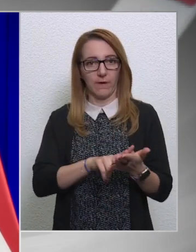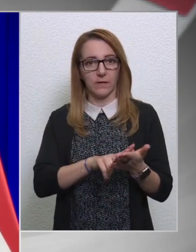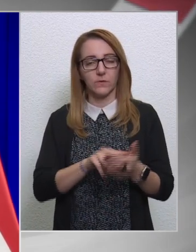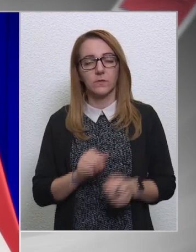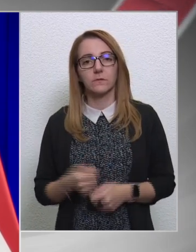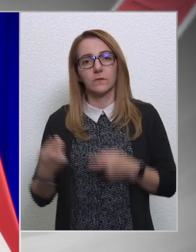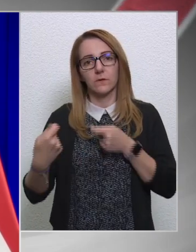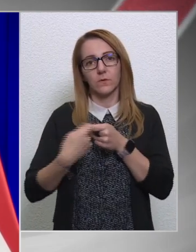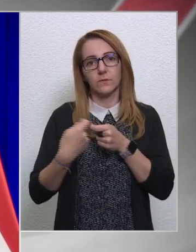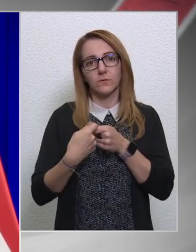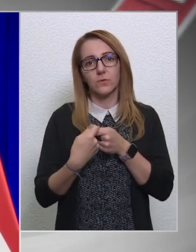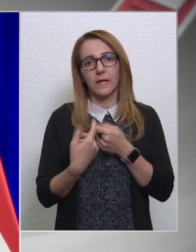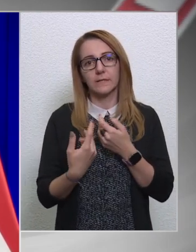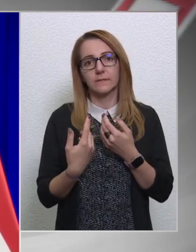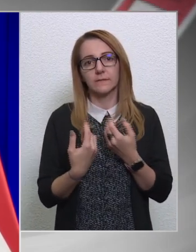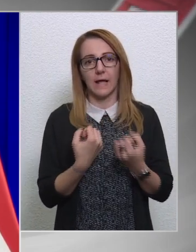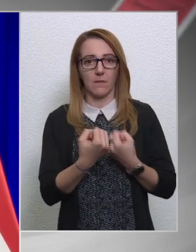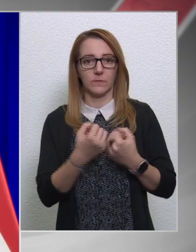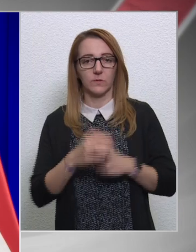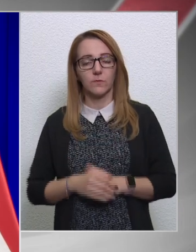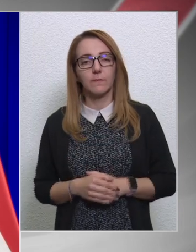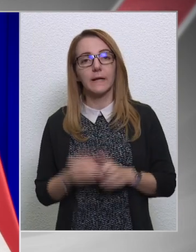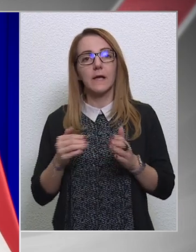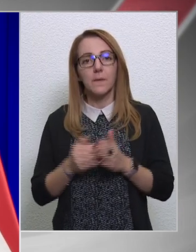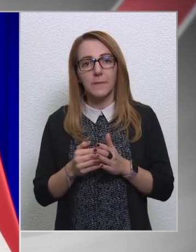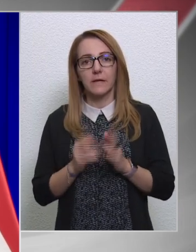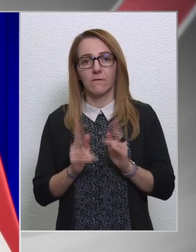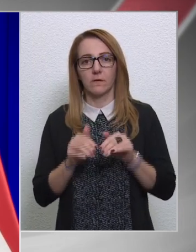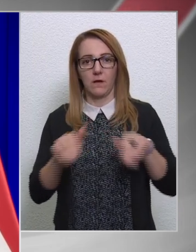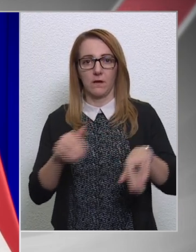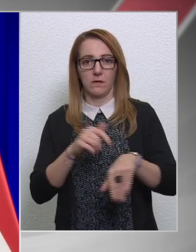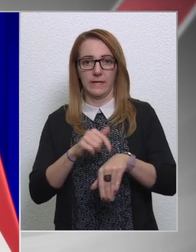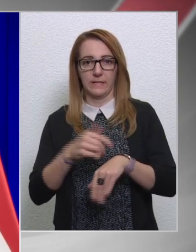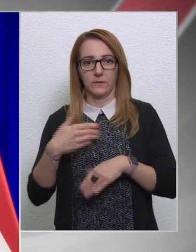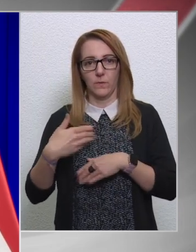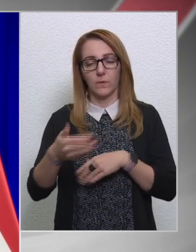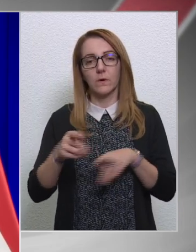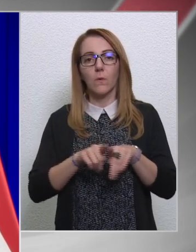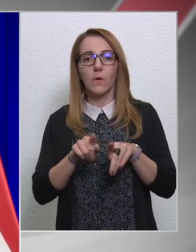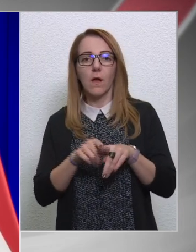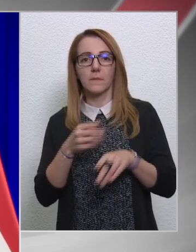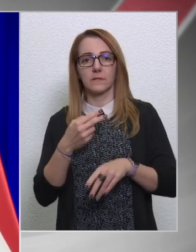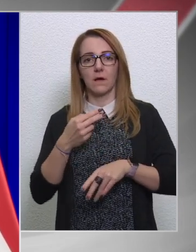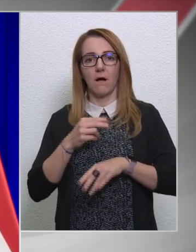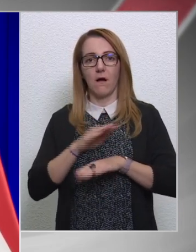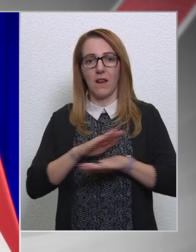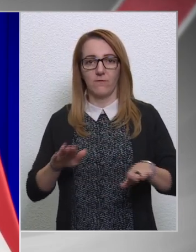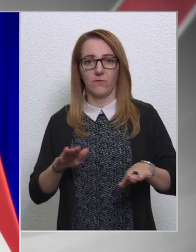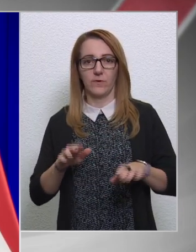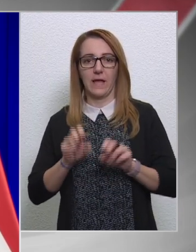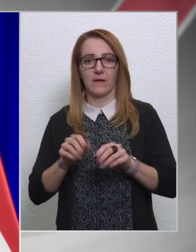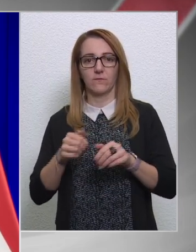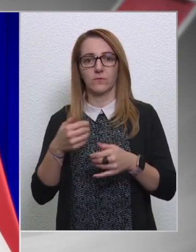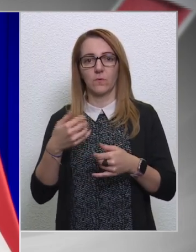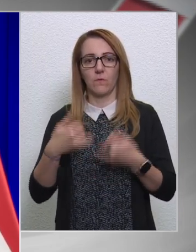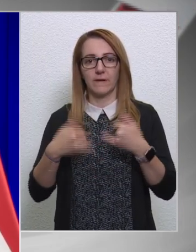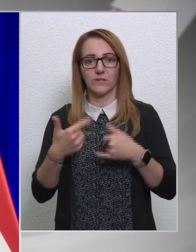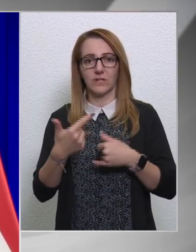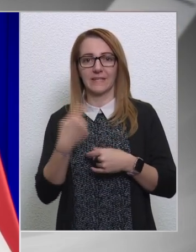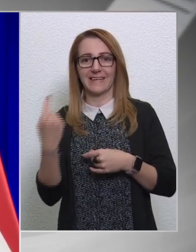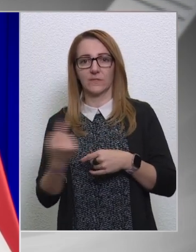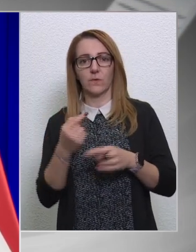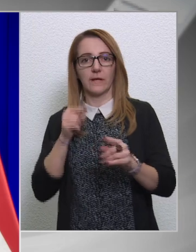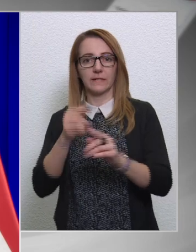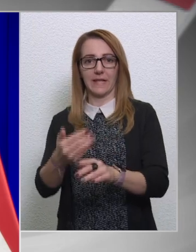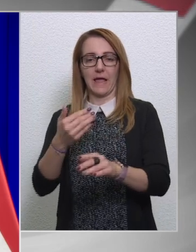közösen állapítottuk meg, még jócskán vannak határidők. Tehát ez olyan, mintha lefújnák a futóversenyt két körrel a cél